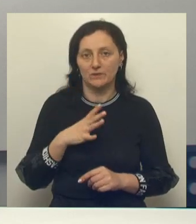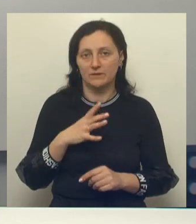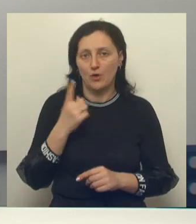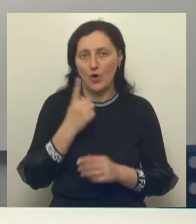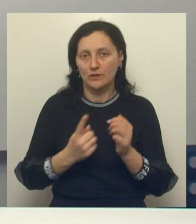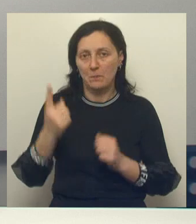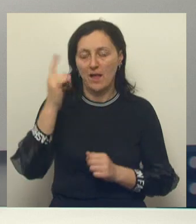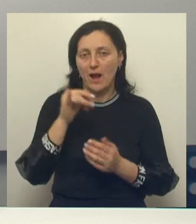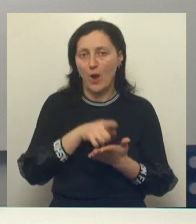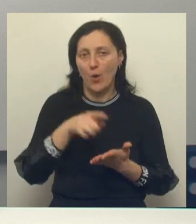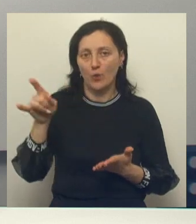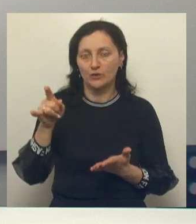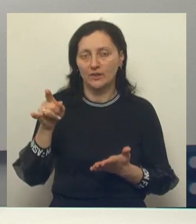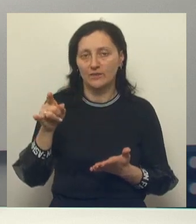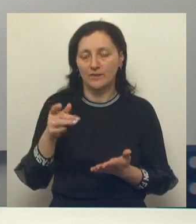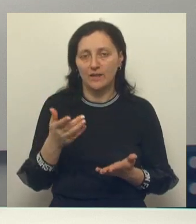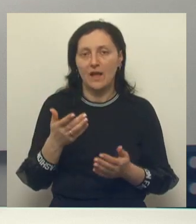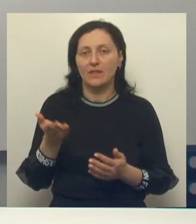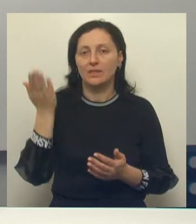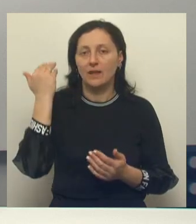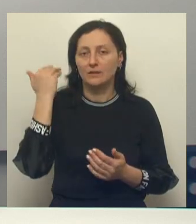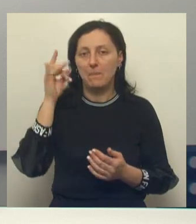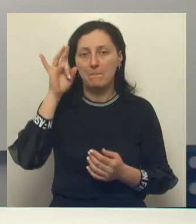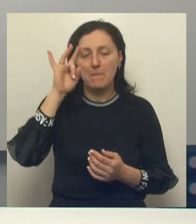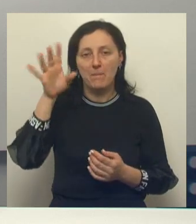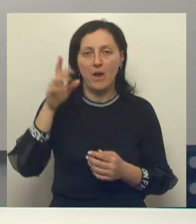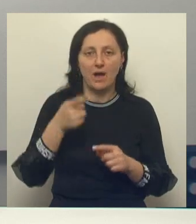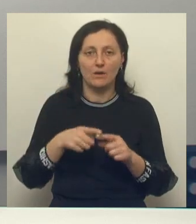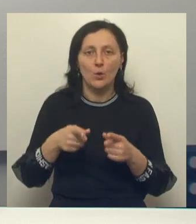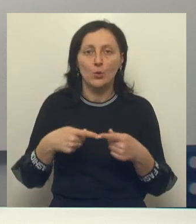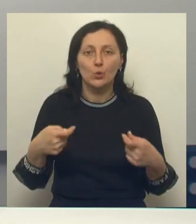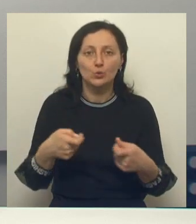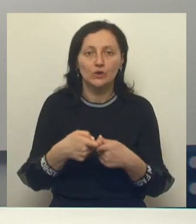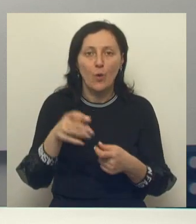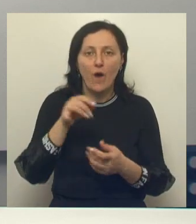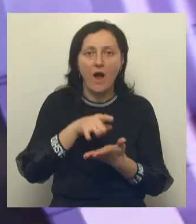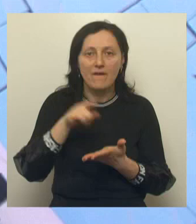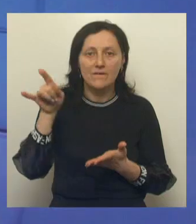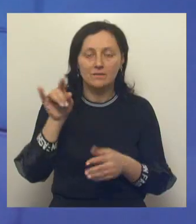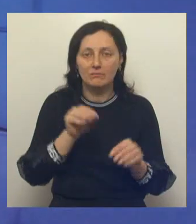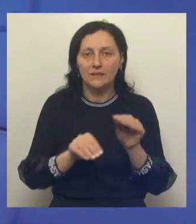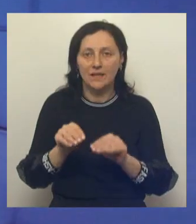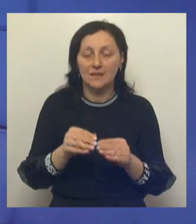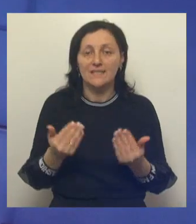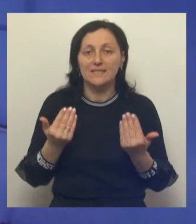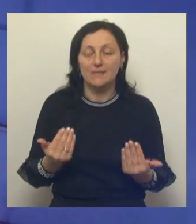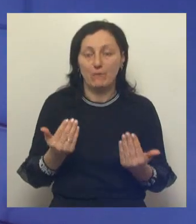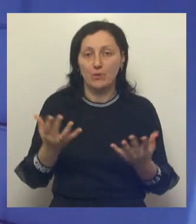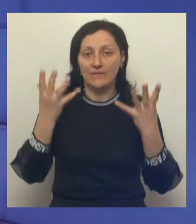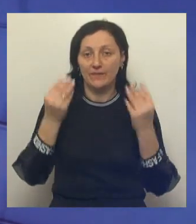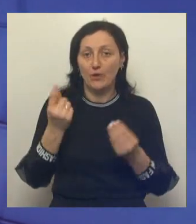и летчиками, как их кумир. Тогда же популярность обрели и кружки по авиамоделированию. Сегодня в День